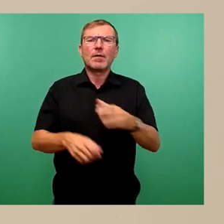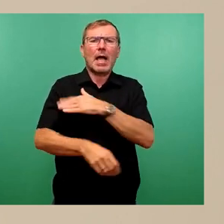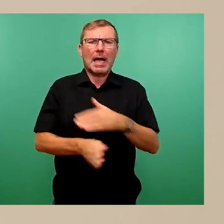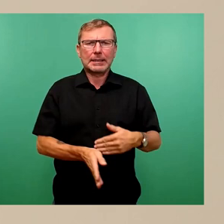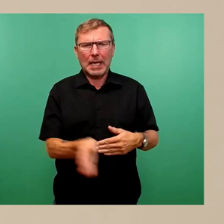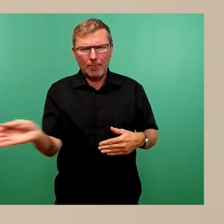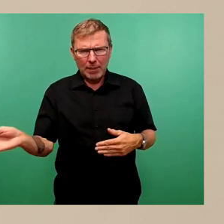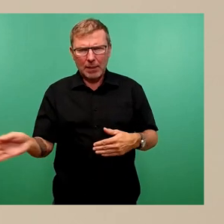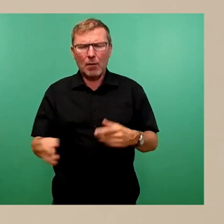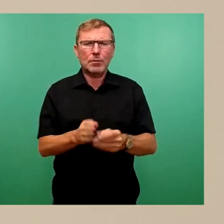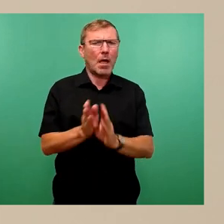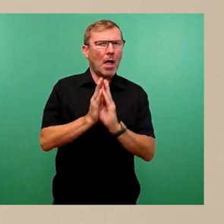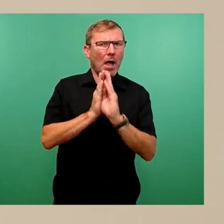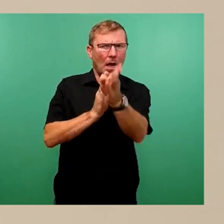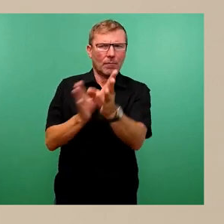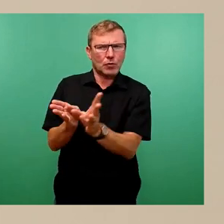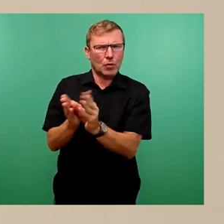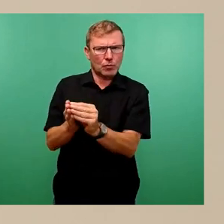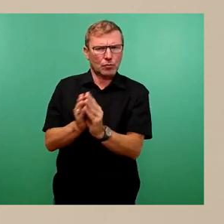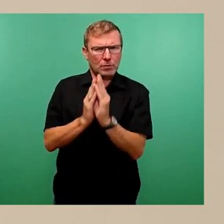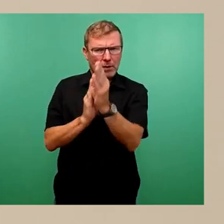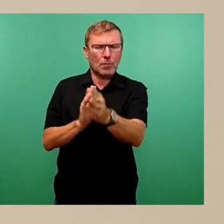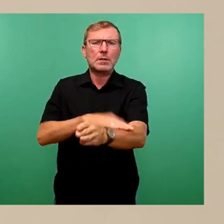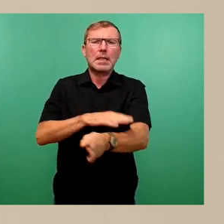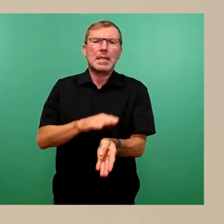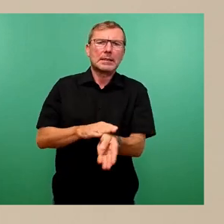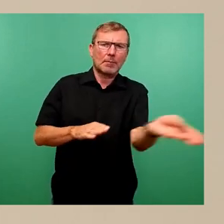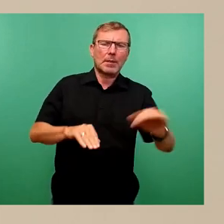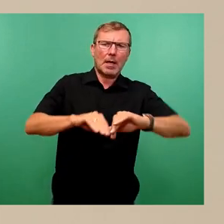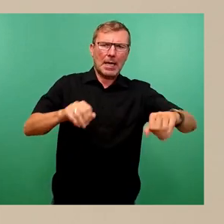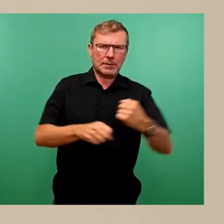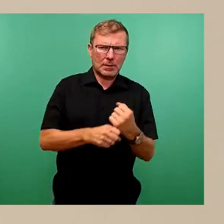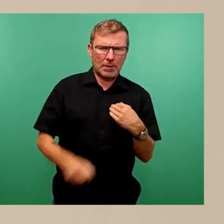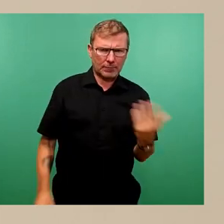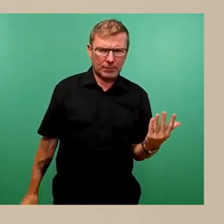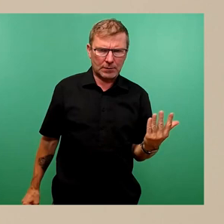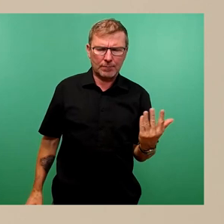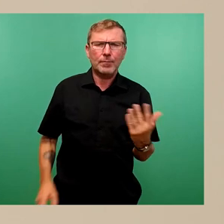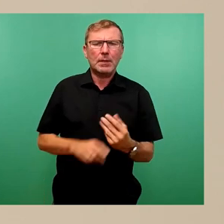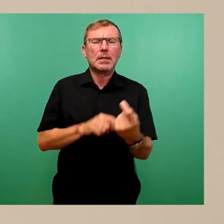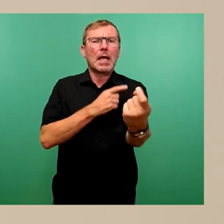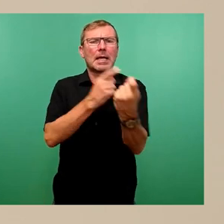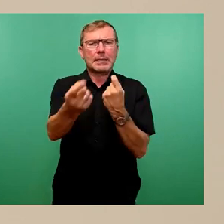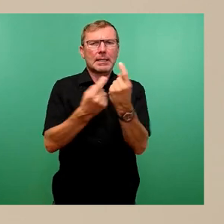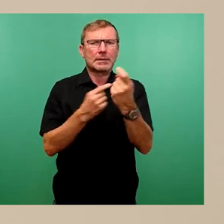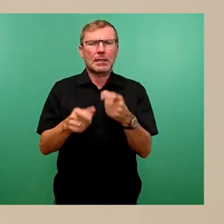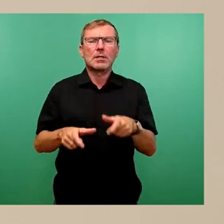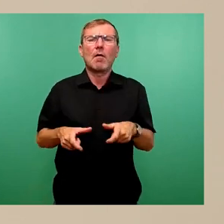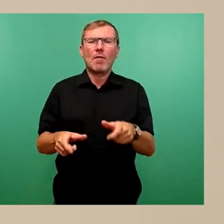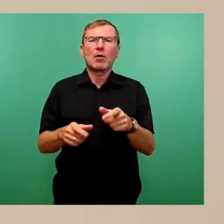den geradeaus Fahrer-Linksabbieger ermöglicht wird. Dadurch werden gegenseitige Blockierungen der Fahrstreifen bei hohem